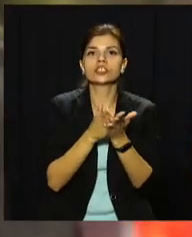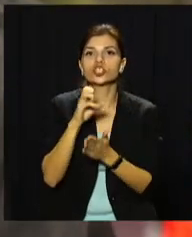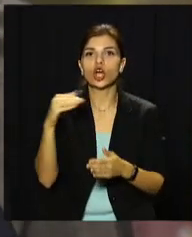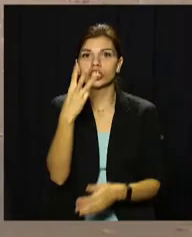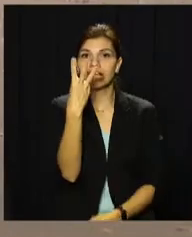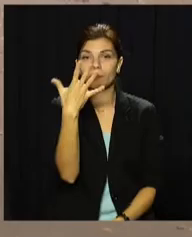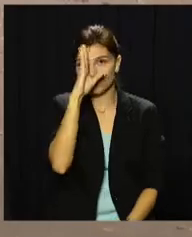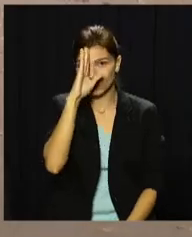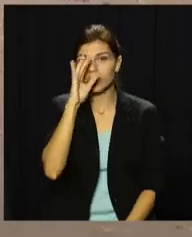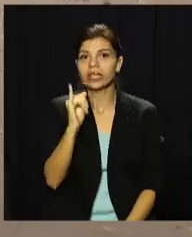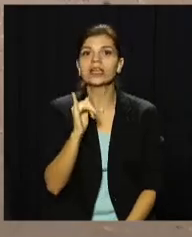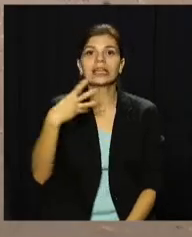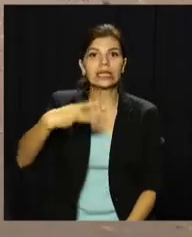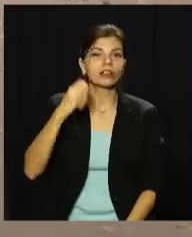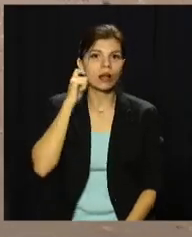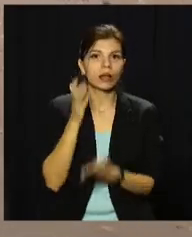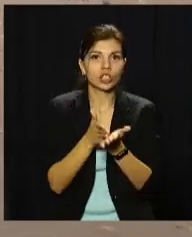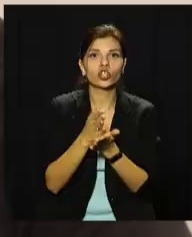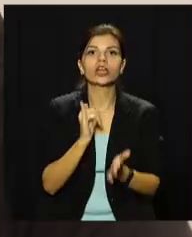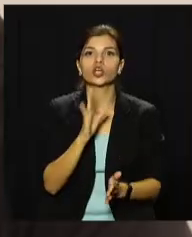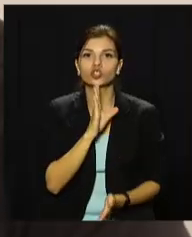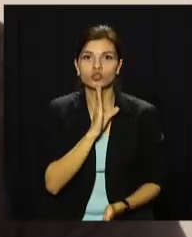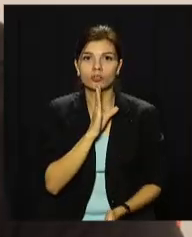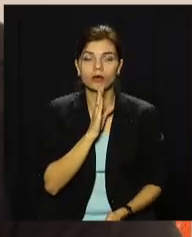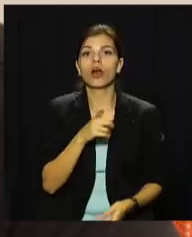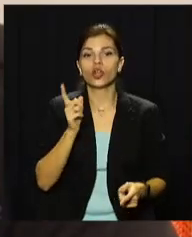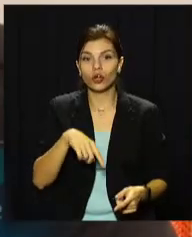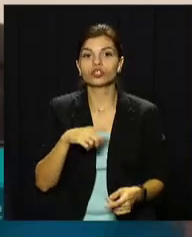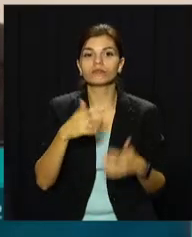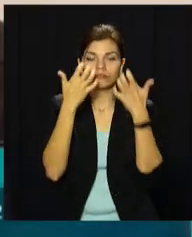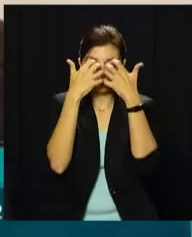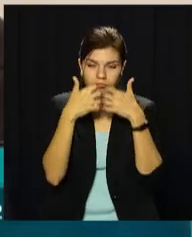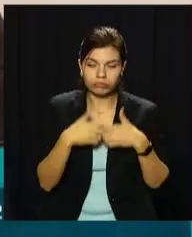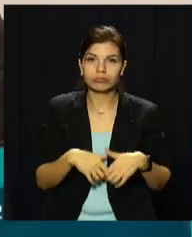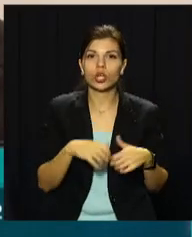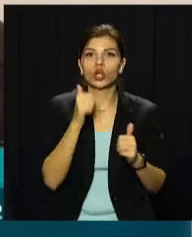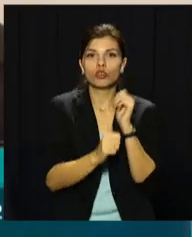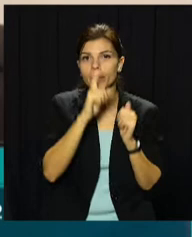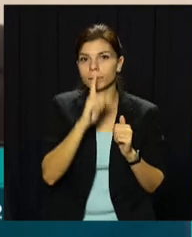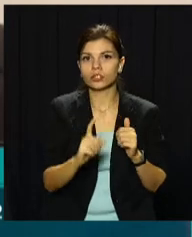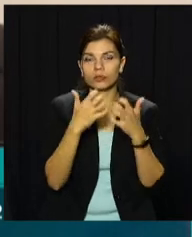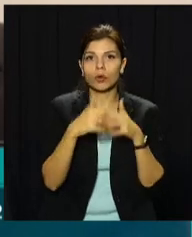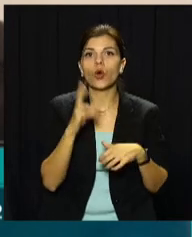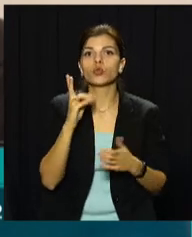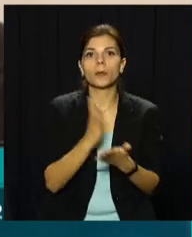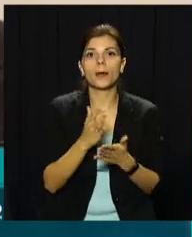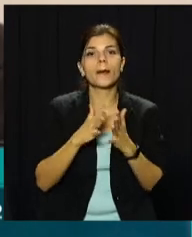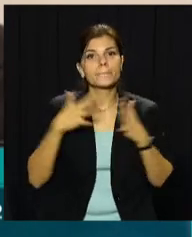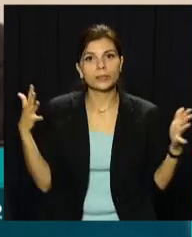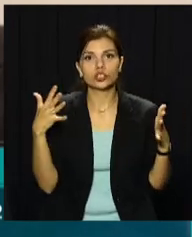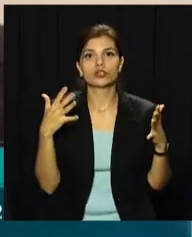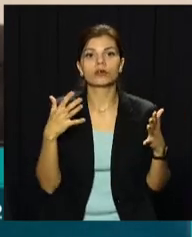років для чоловіків і 30 – для жінок. Також одночасно перерахують, що місячні виплати для тих, хто має більше